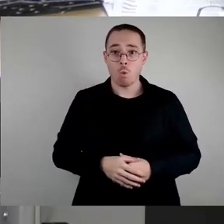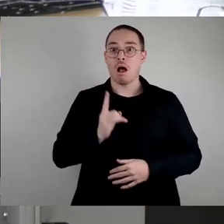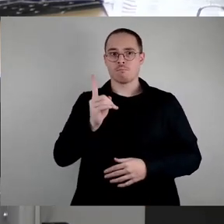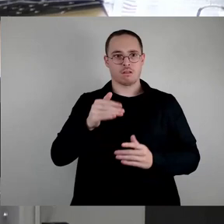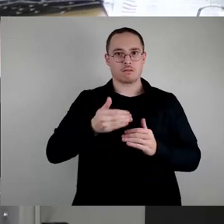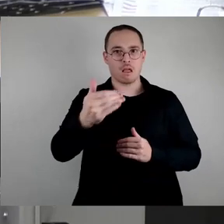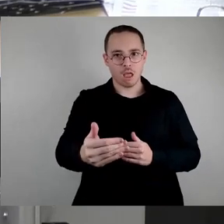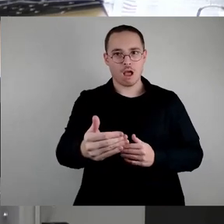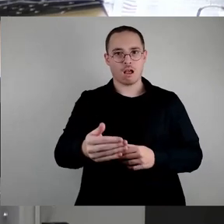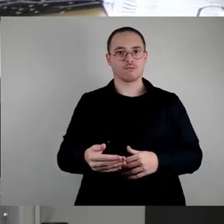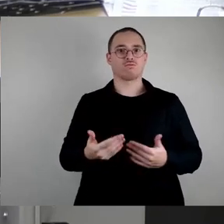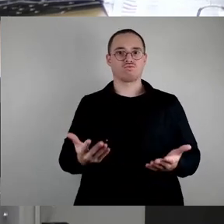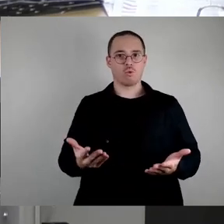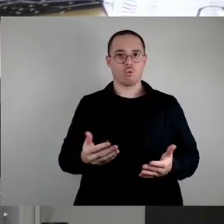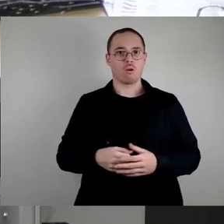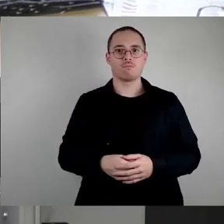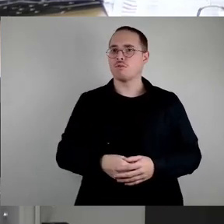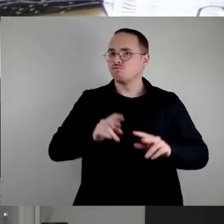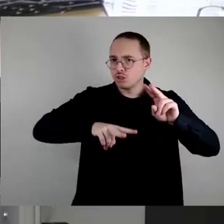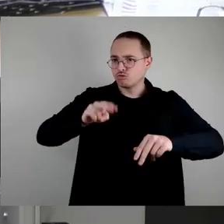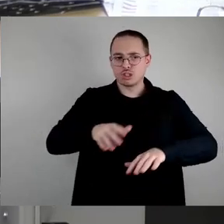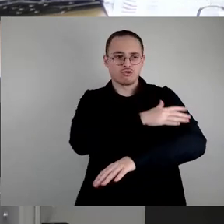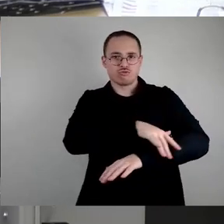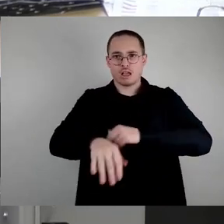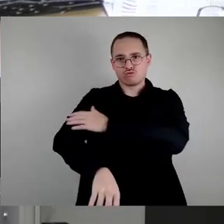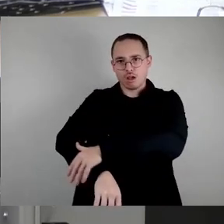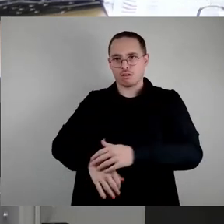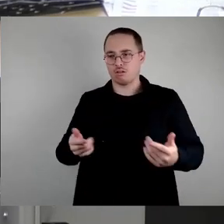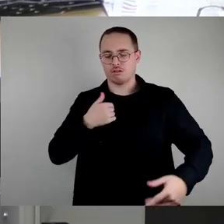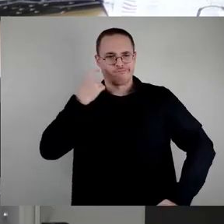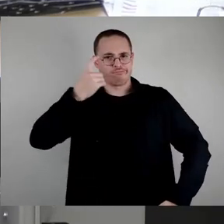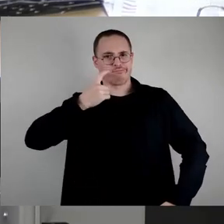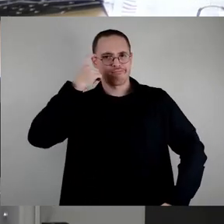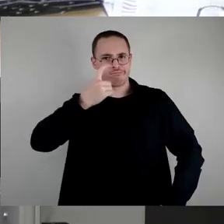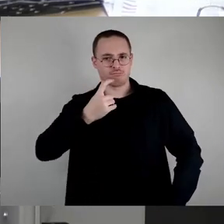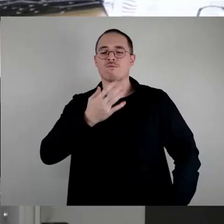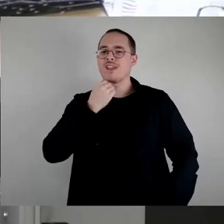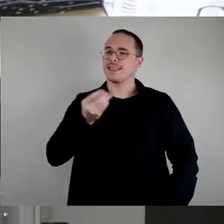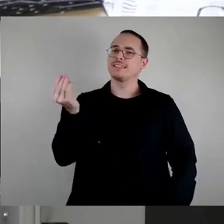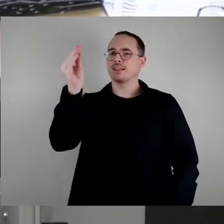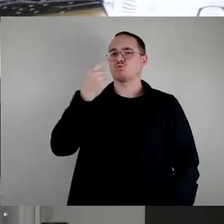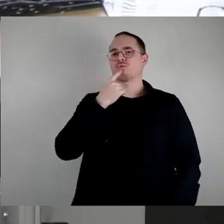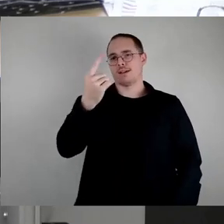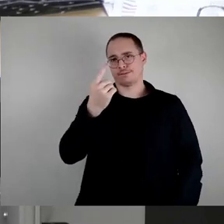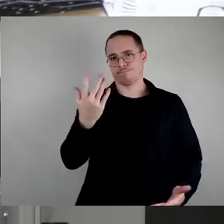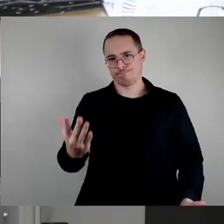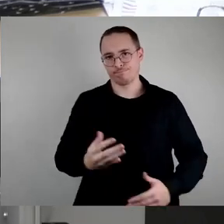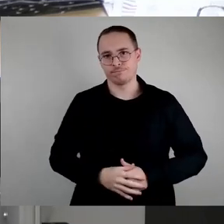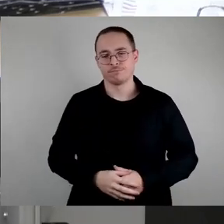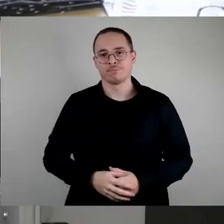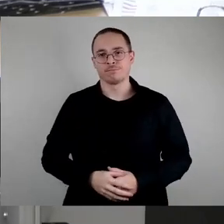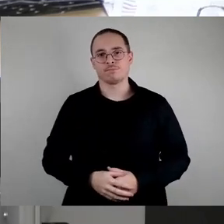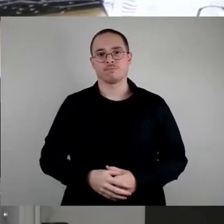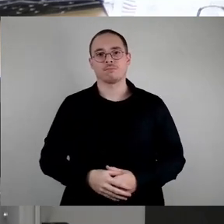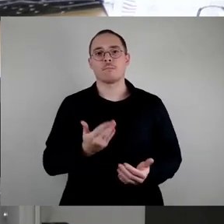kam, von unterschiedlichsten Seiten, hat mich dann jetzt doch nochmal bewogen, das eine oder andere hier zu kommentieren. Herr